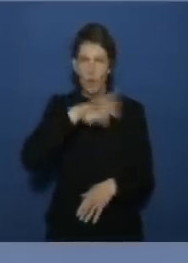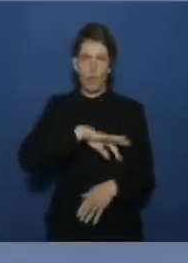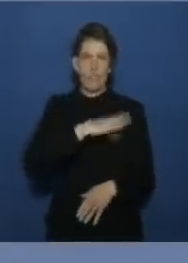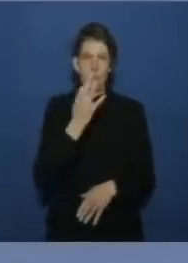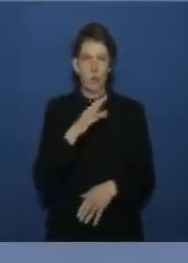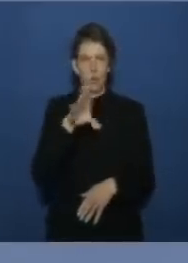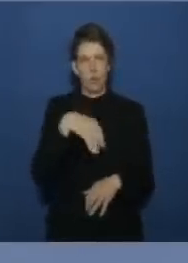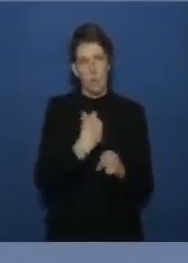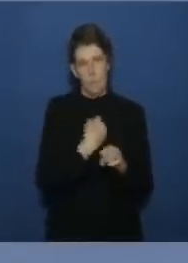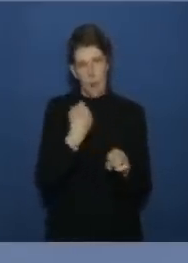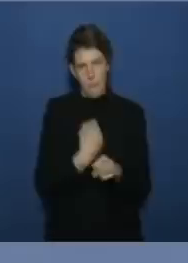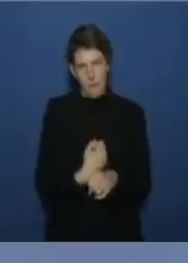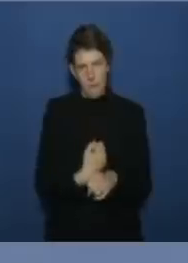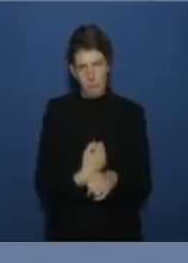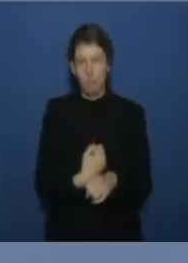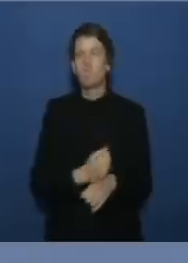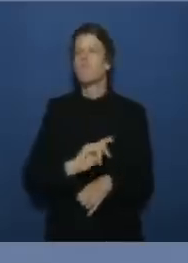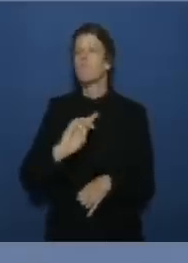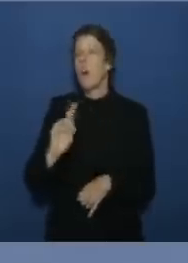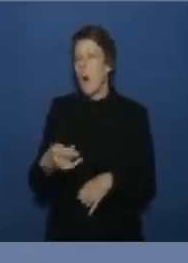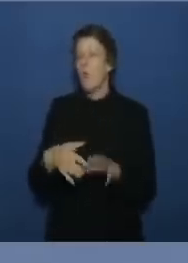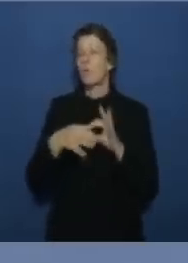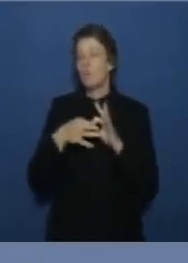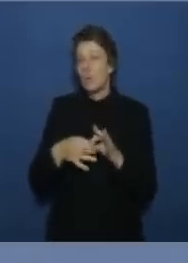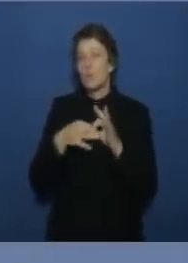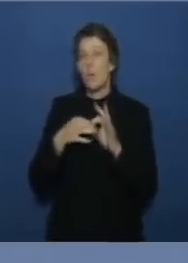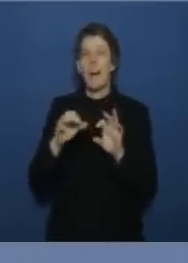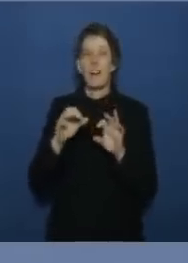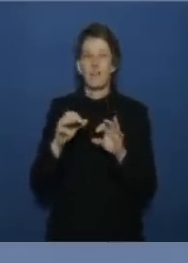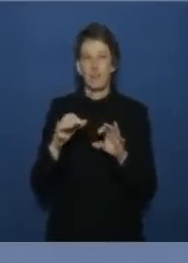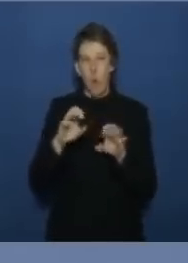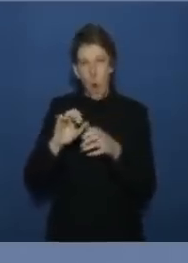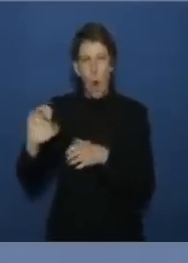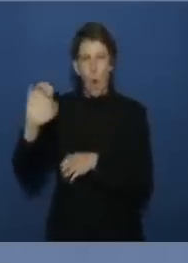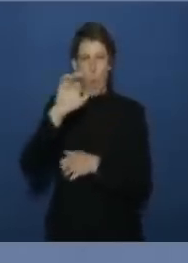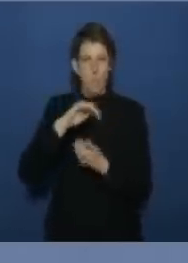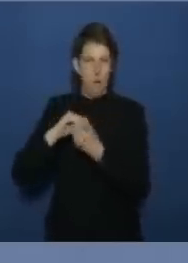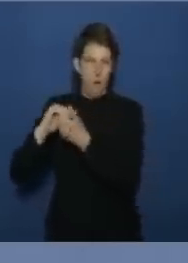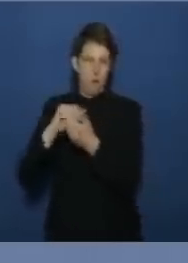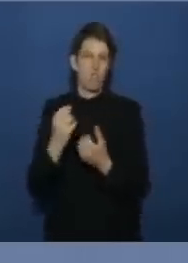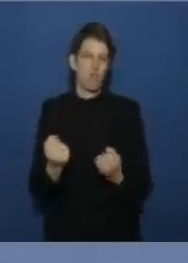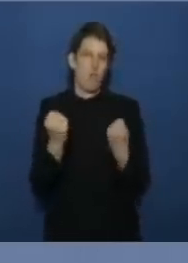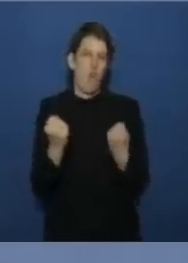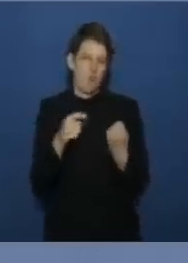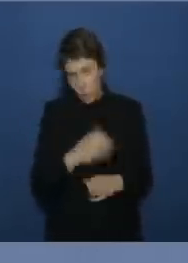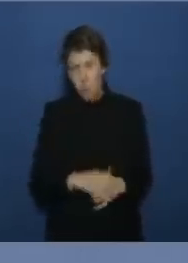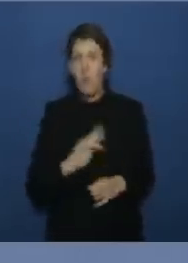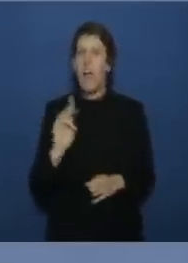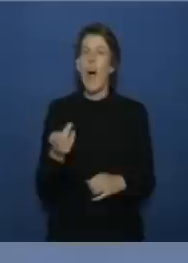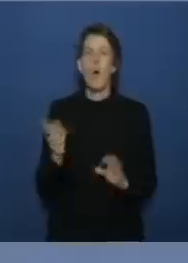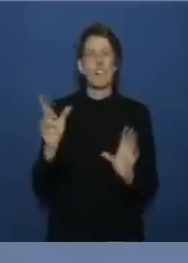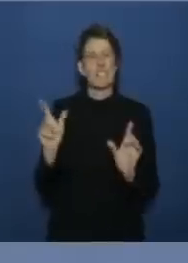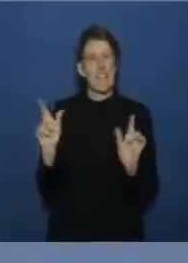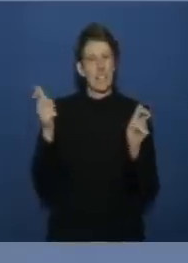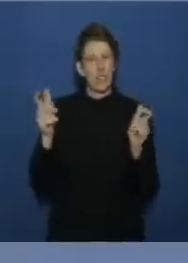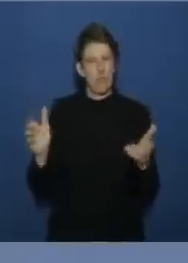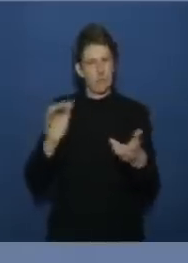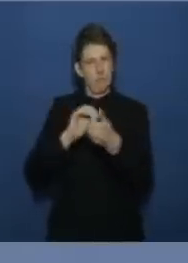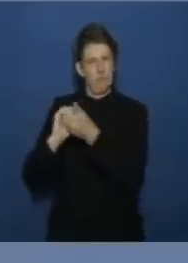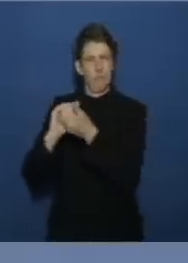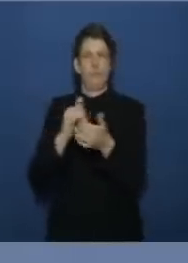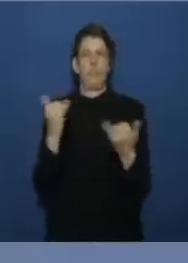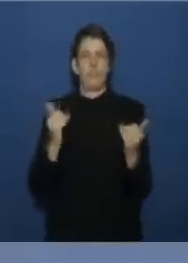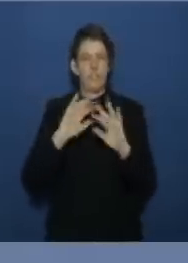zusammenarbeit auch im hinblick und im dienste eines starken europas das umfasst viele bereiche ein weiterer schwerpunkt werden